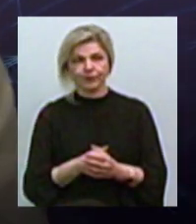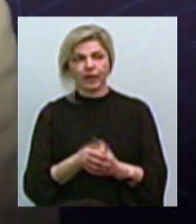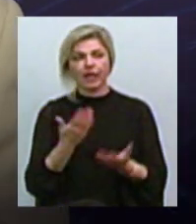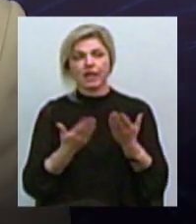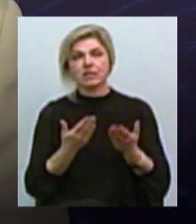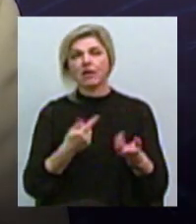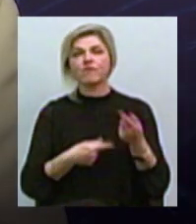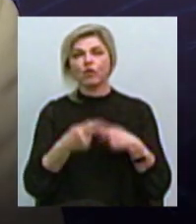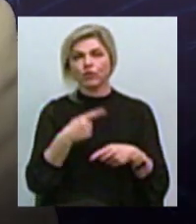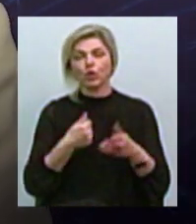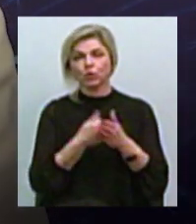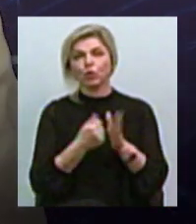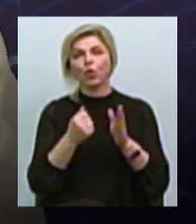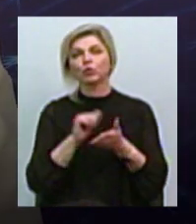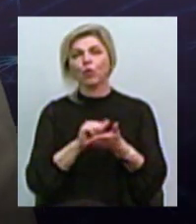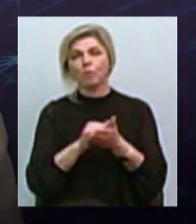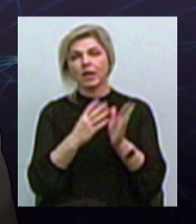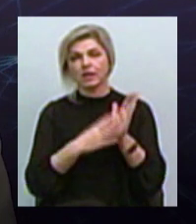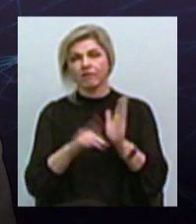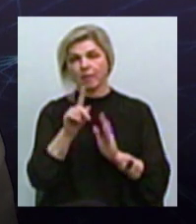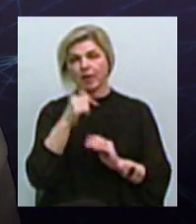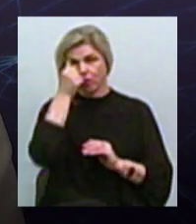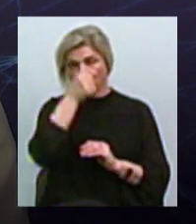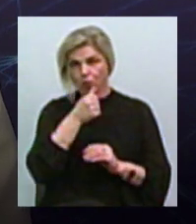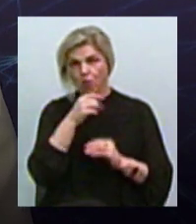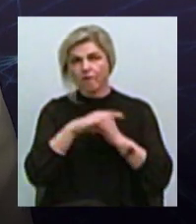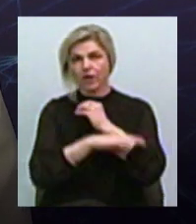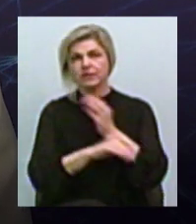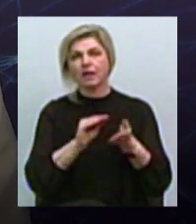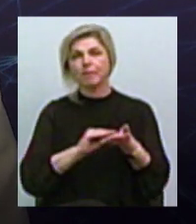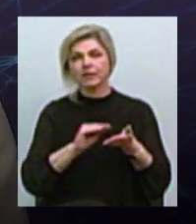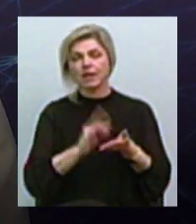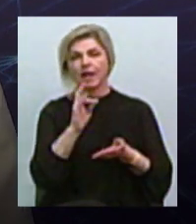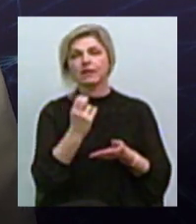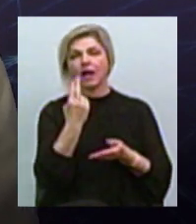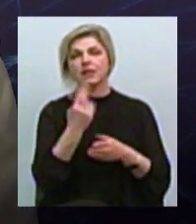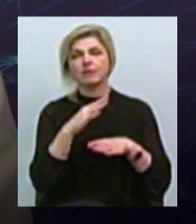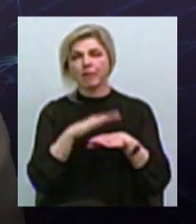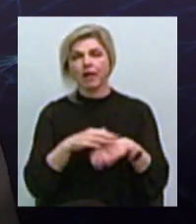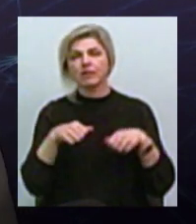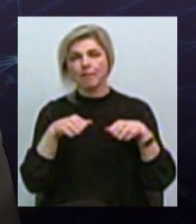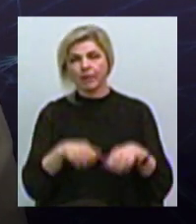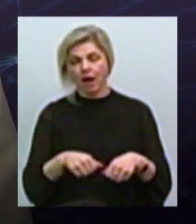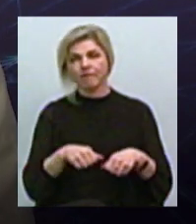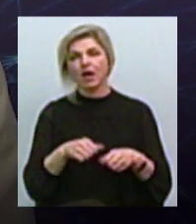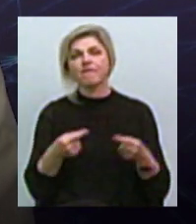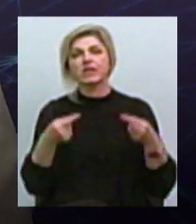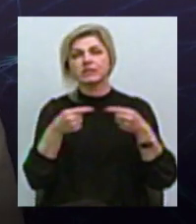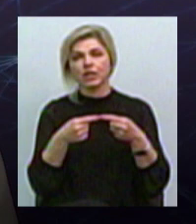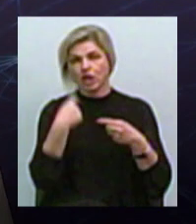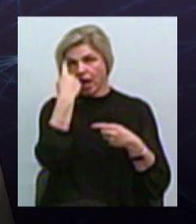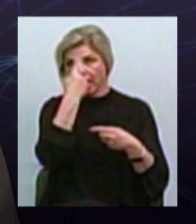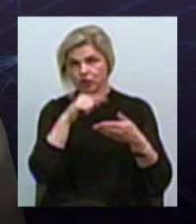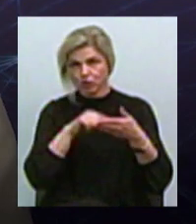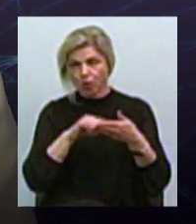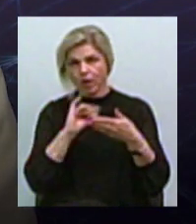ми повернемося до документів 1991 року, то там в кінці сказано, що Нацбанк має право визначати дизайн зворотнього боку, лицьового боку